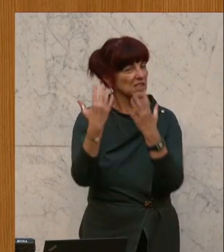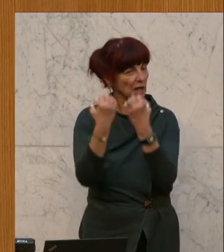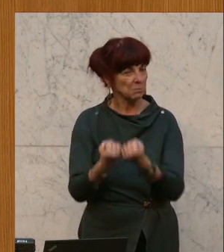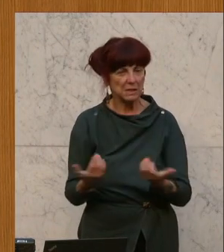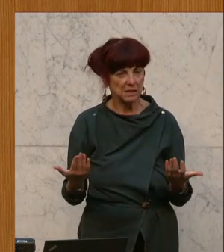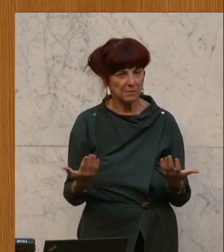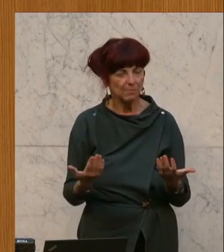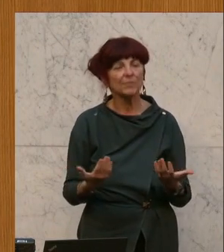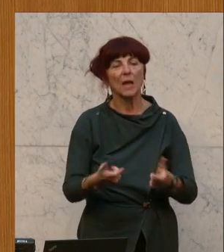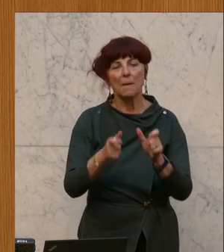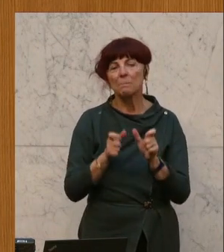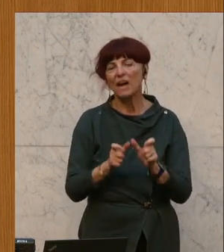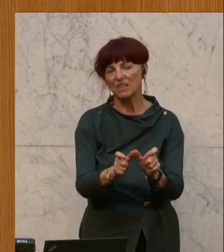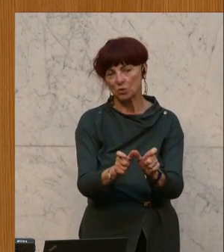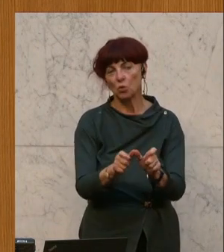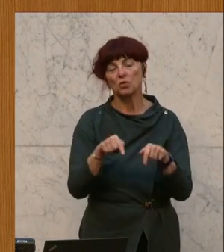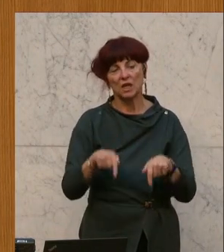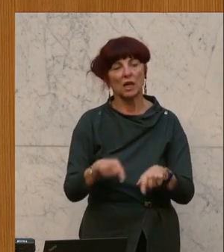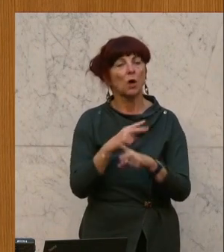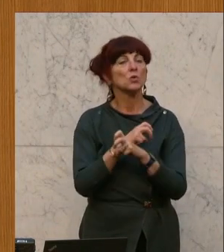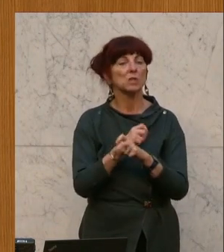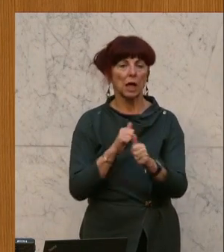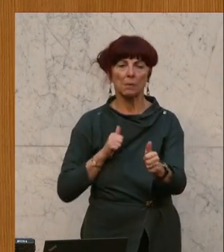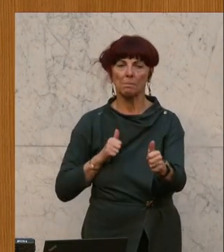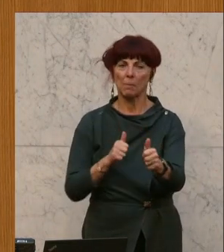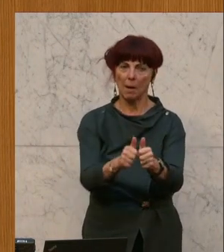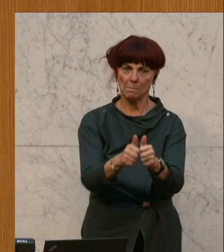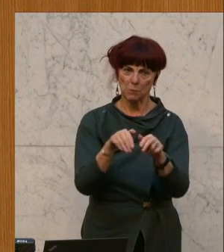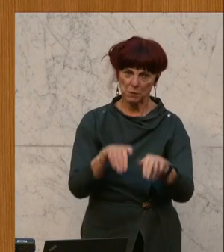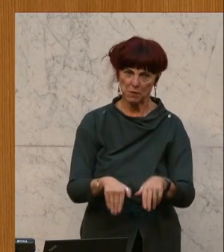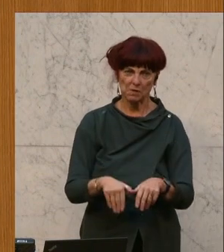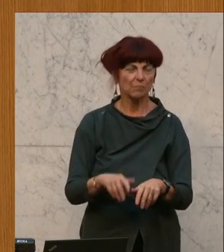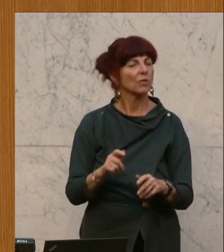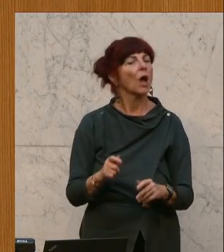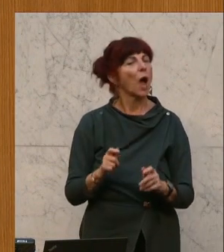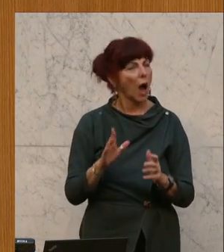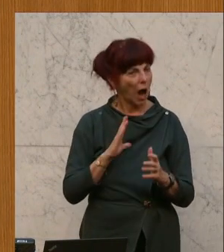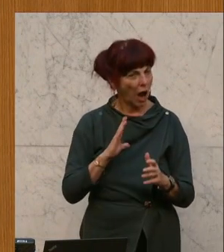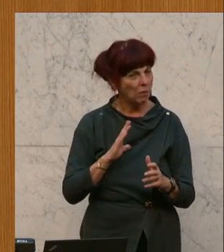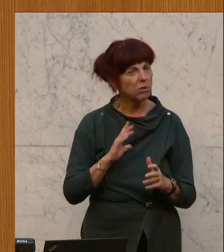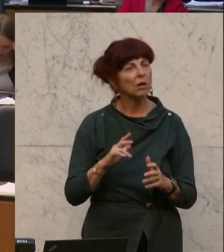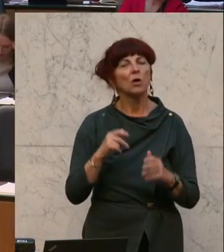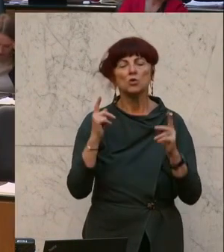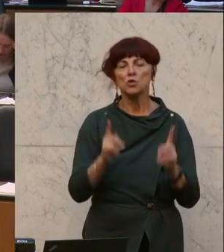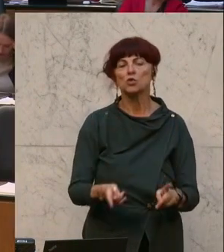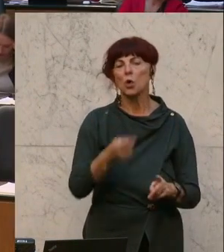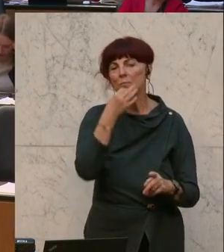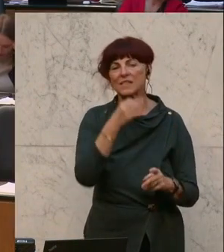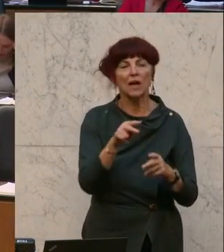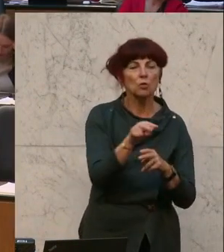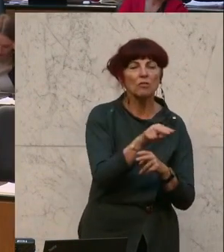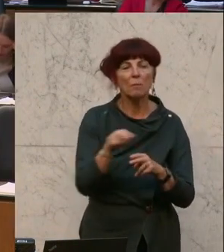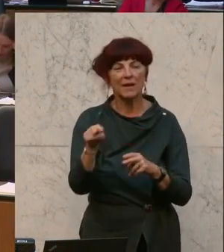Die Prävention hat in Österreich einen großen Aufholbedarf. Der Antrag geht aber in Richtung besserer Überblick, bessere